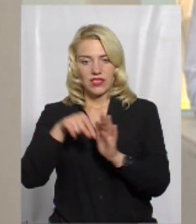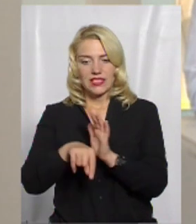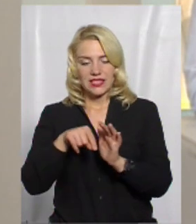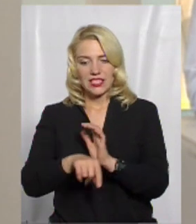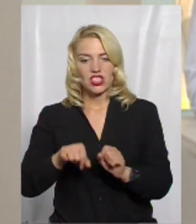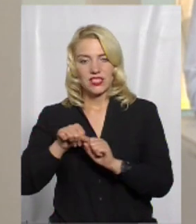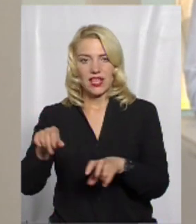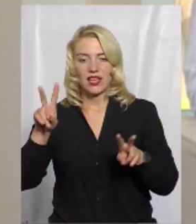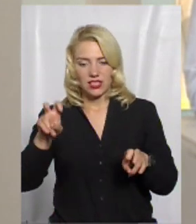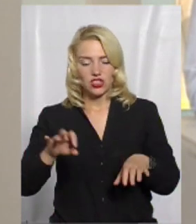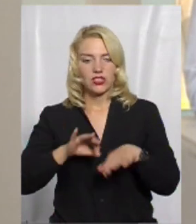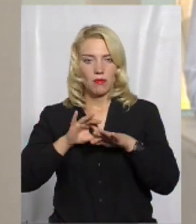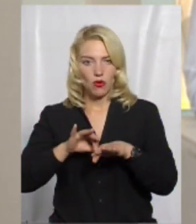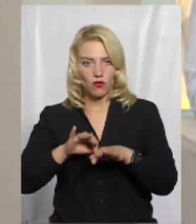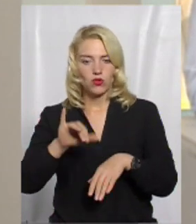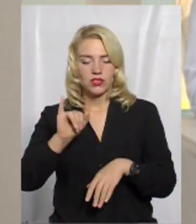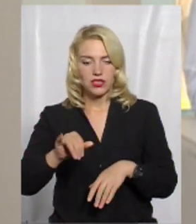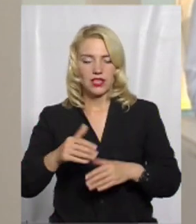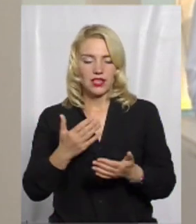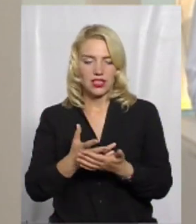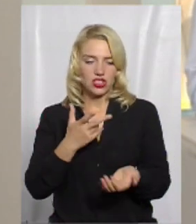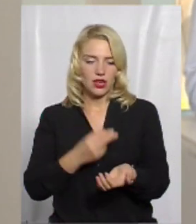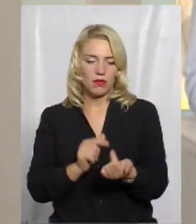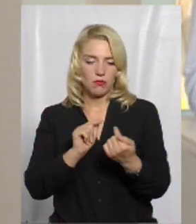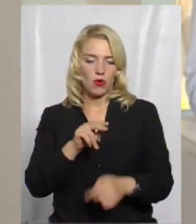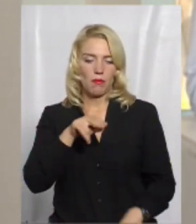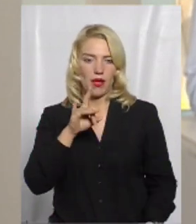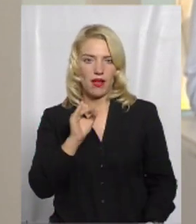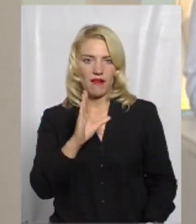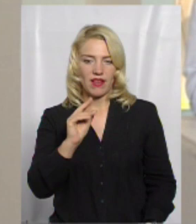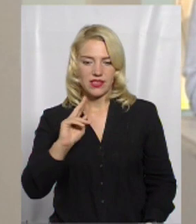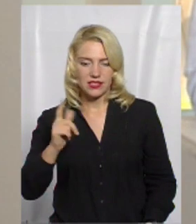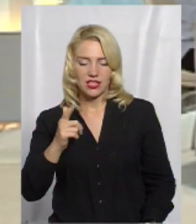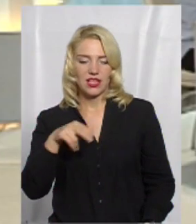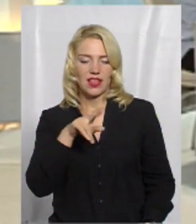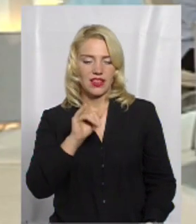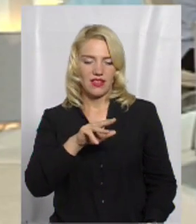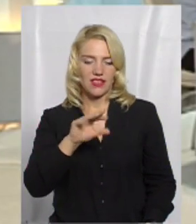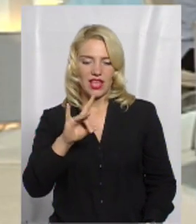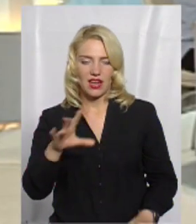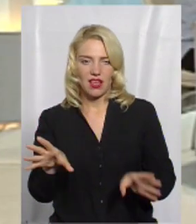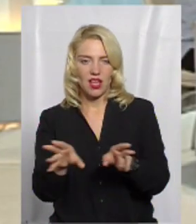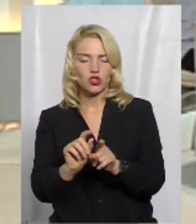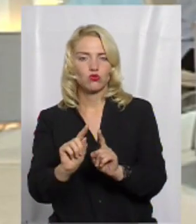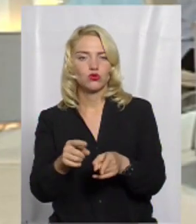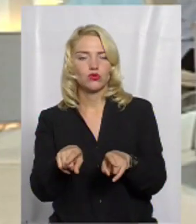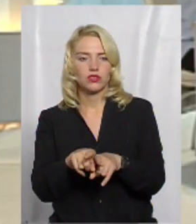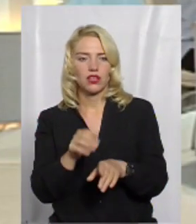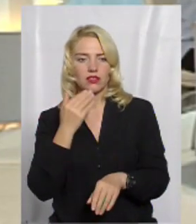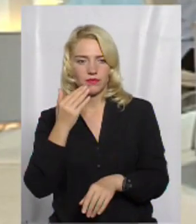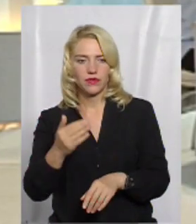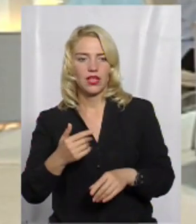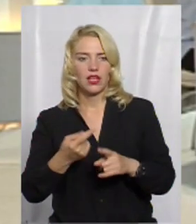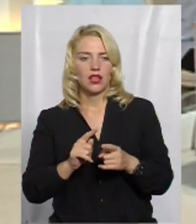йде щеплення проти правця і дифтерії разом. Чому так? Ну, так